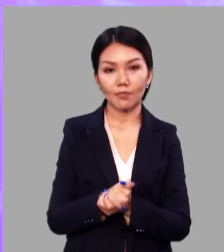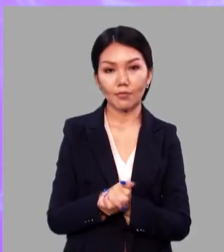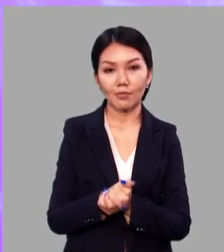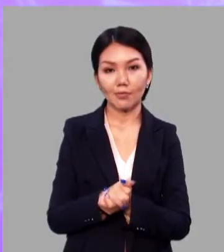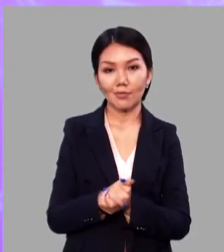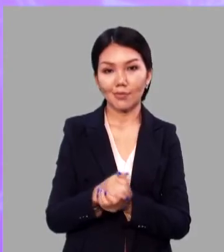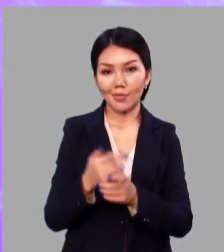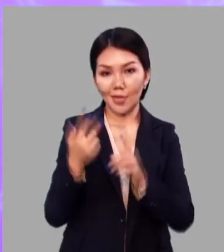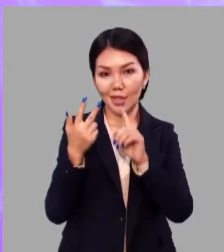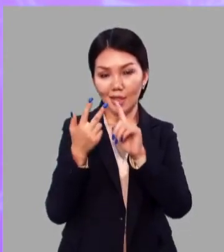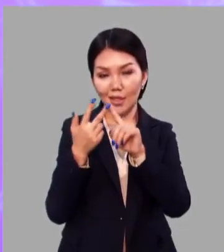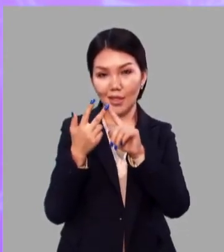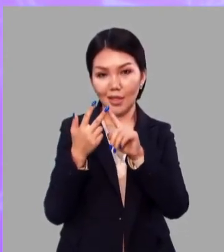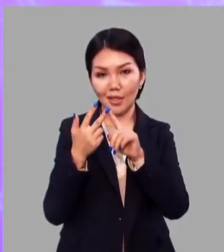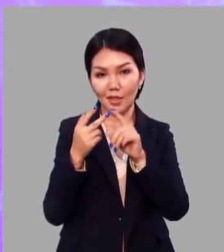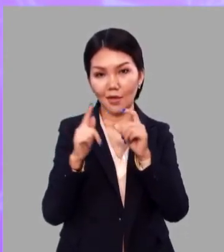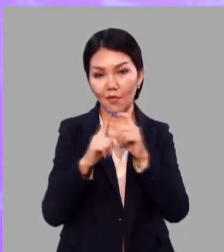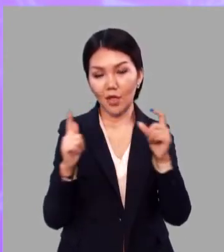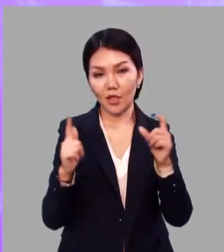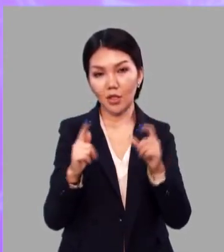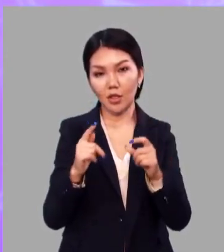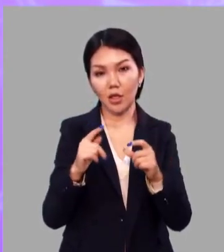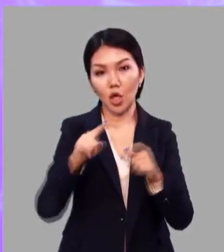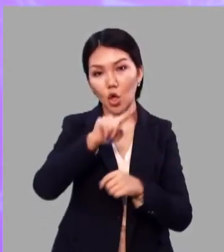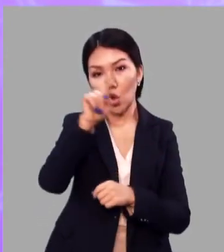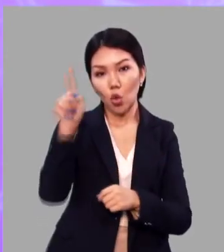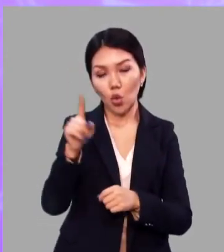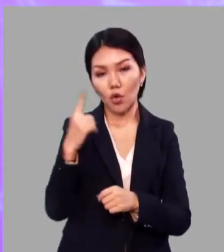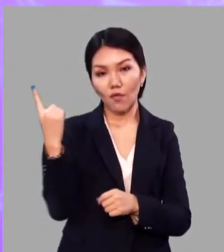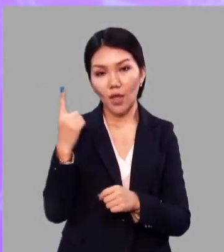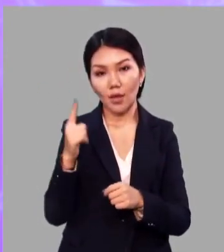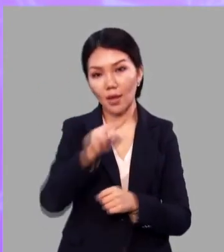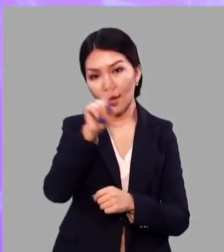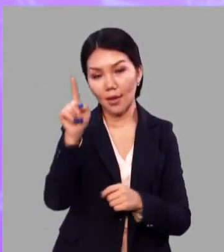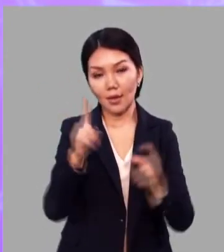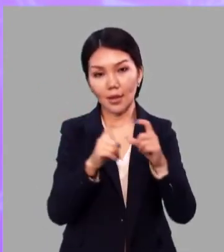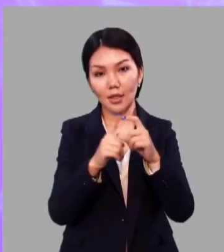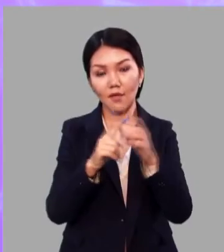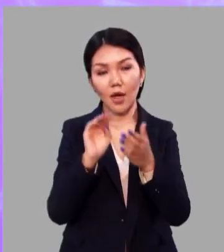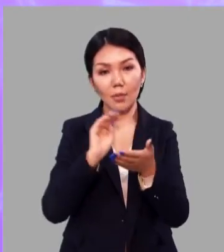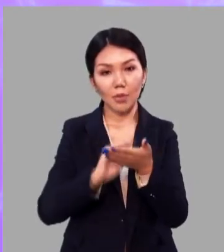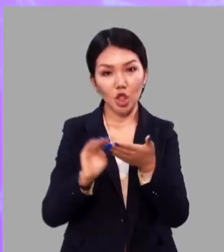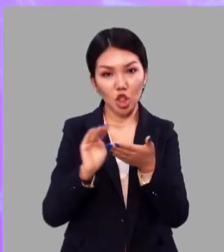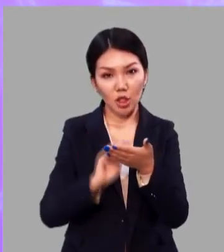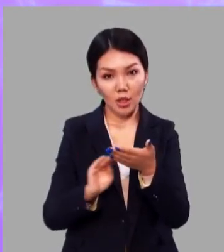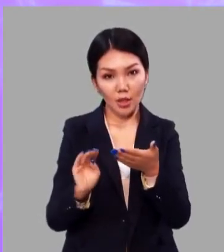Третья фраза. Корень в однокоренных словах пишется.